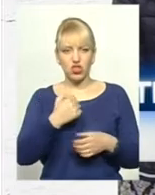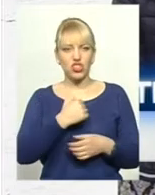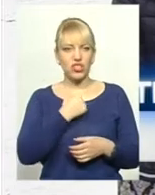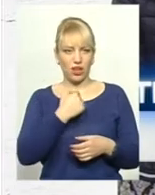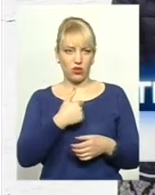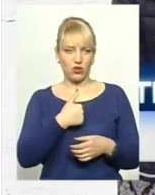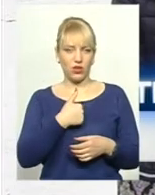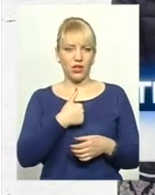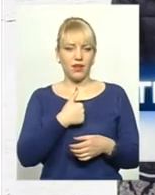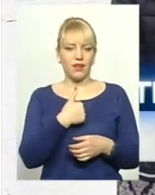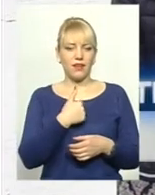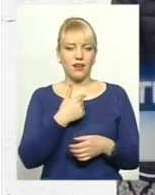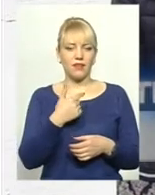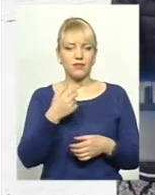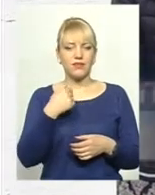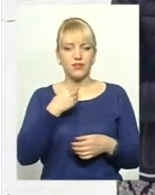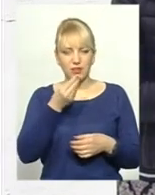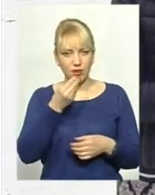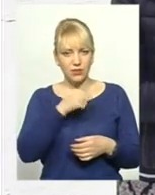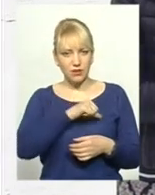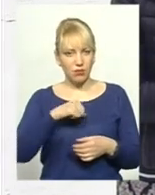або я їм і думаю, що вони голодні.